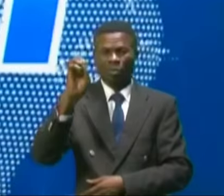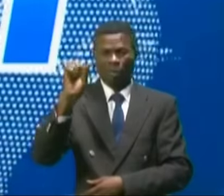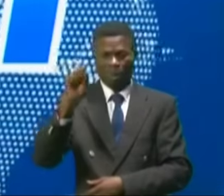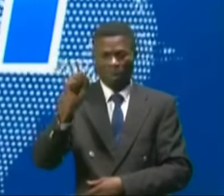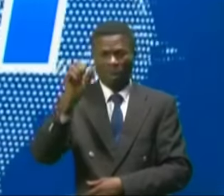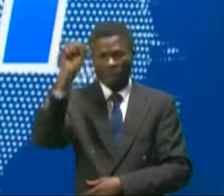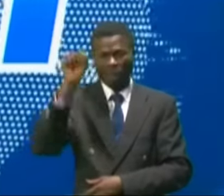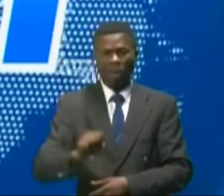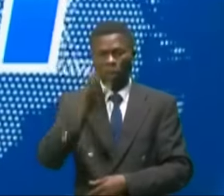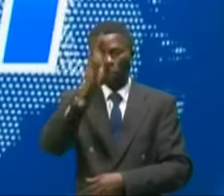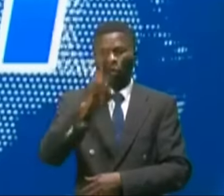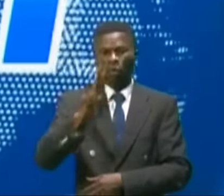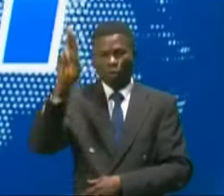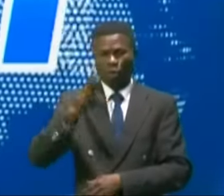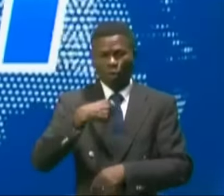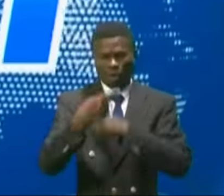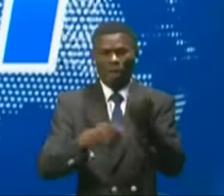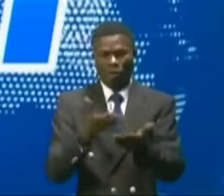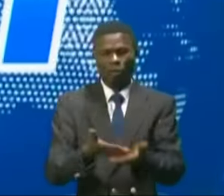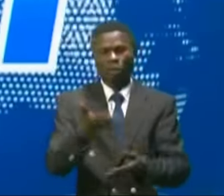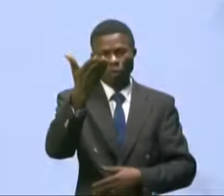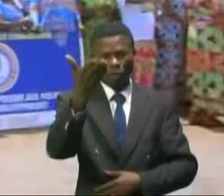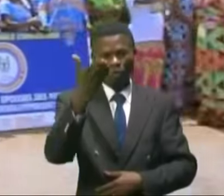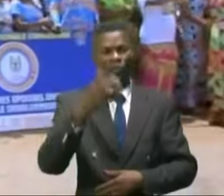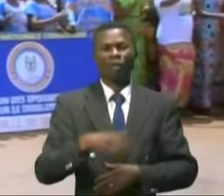été donné. Patrice Aungou, pour le commentaire.